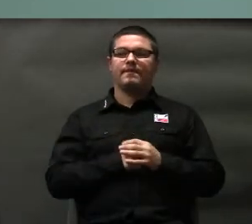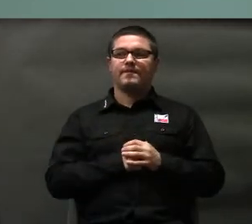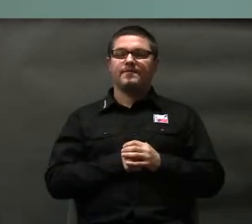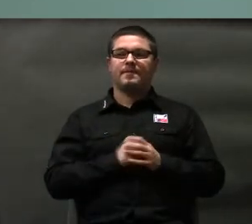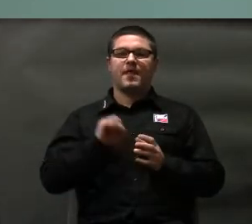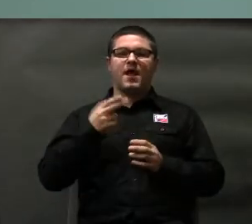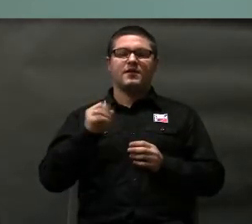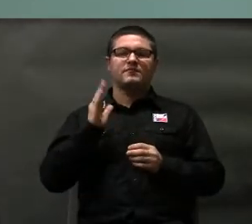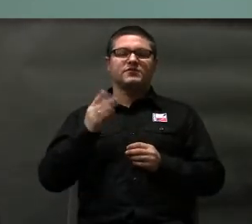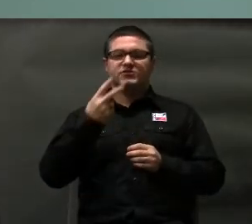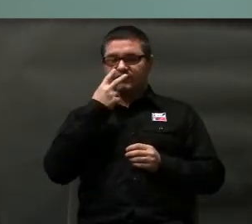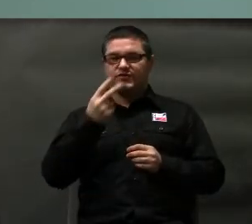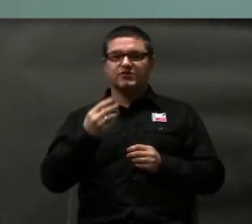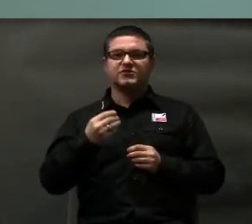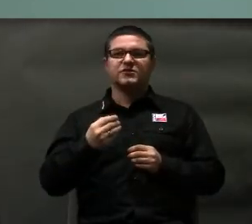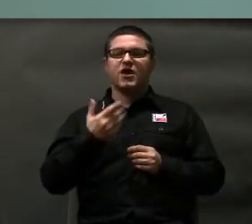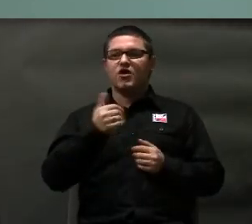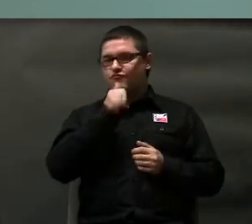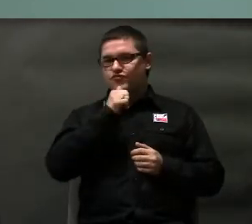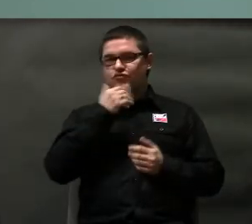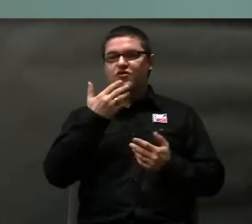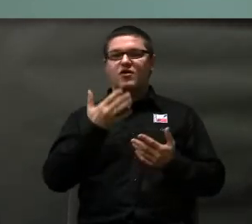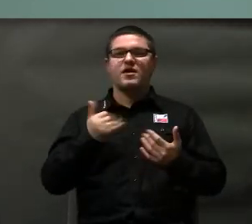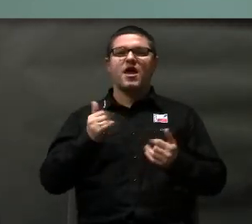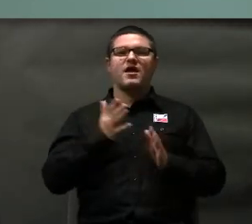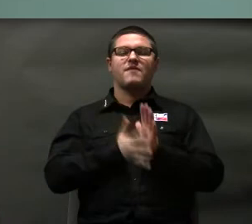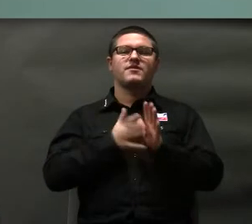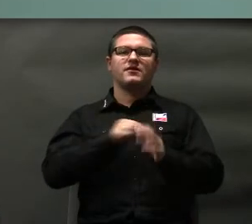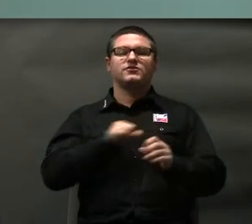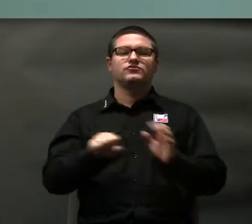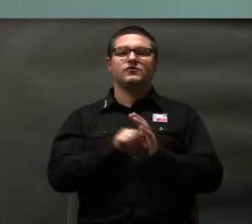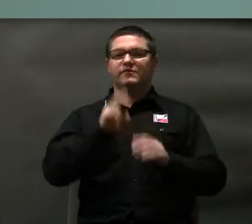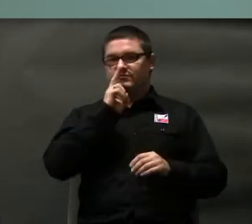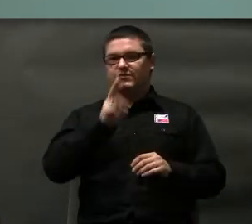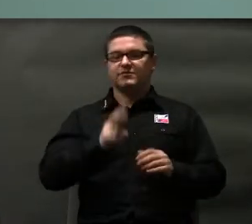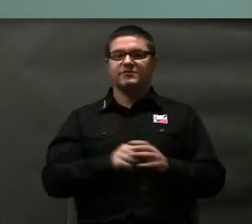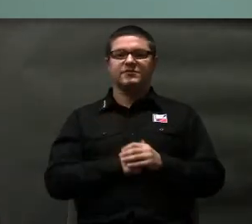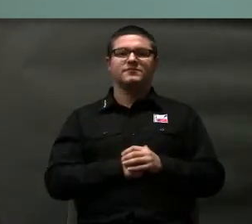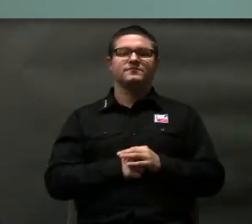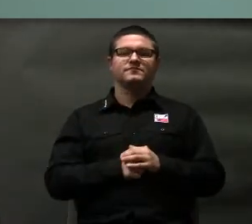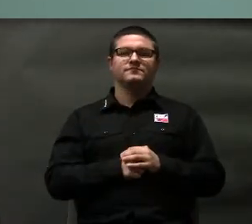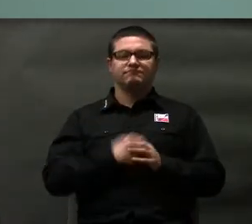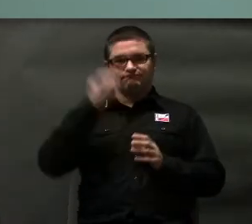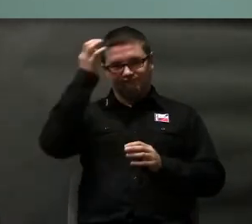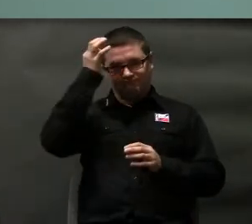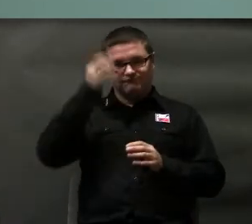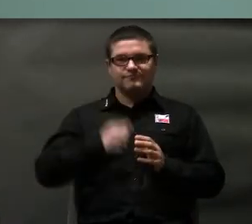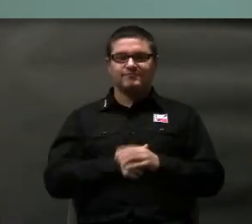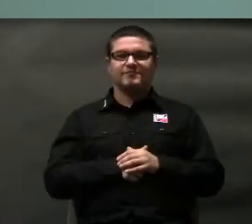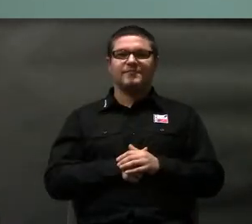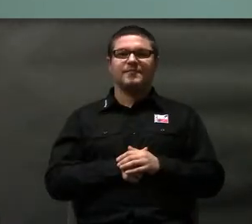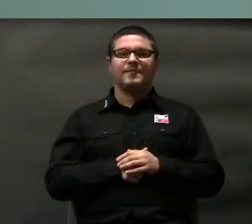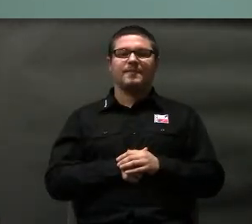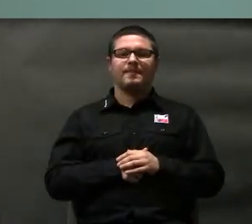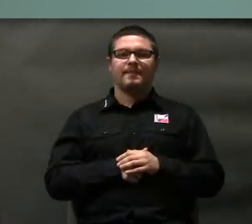tradycyjnie będzie cię słabo widać, ale spróbuj powiedzieć jak się miga do widzenia. Dobrze, więc na miga nie wiem kto